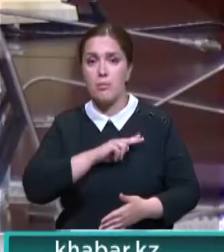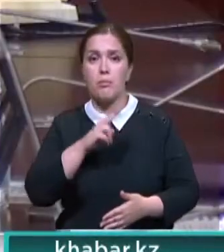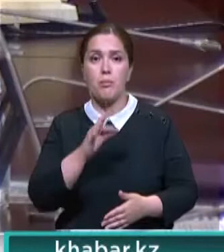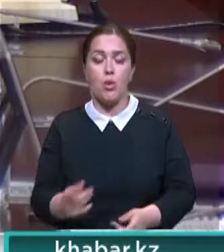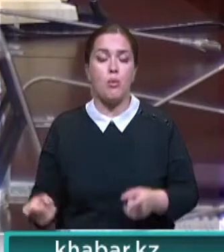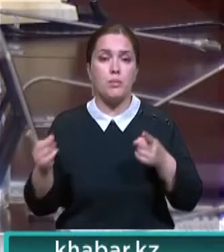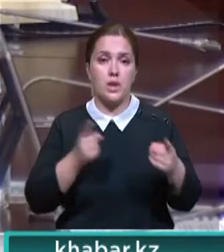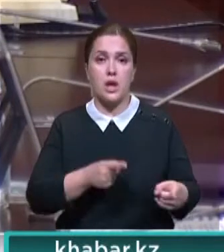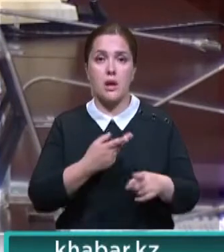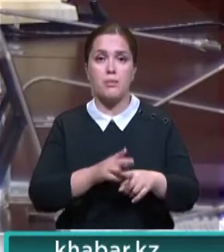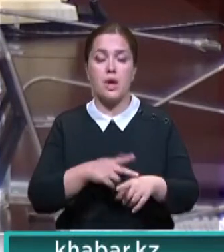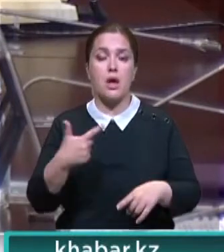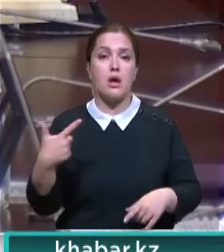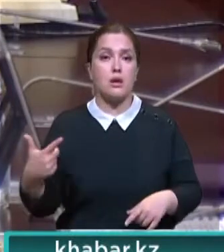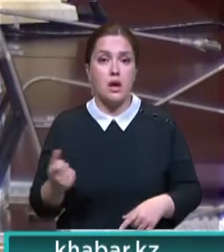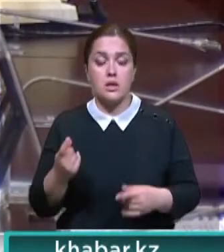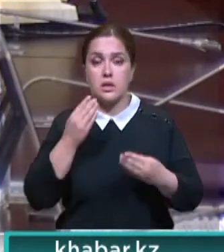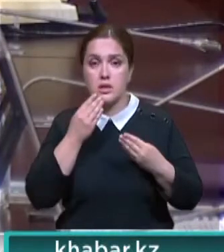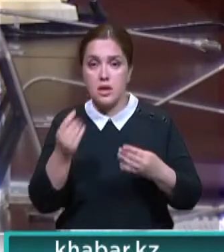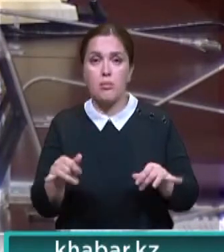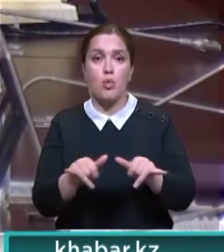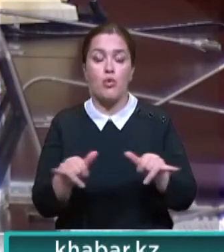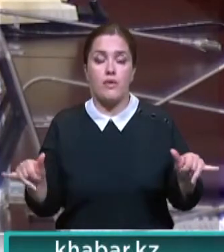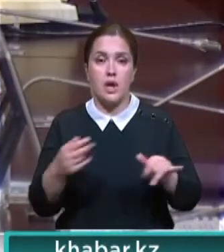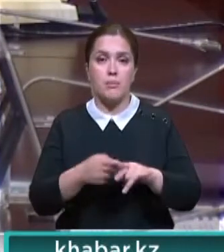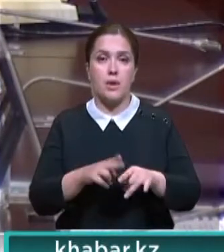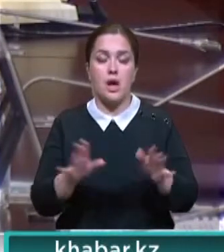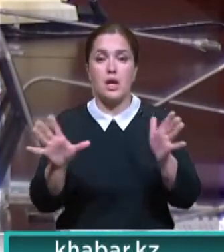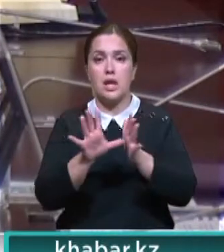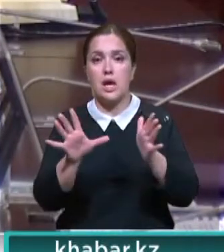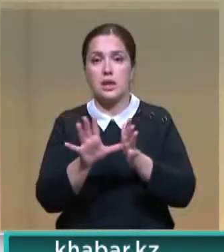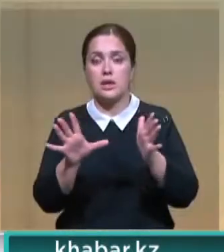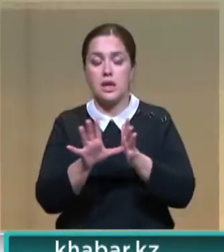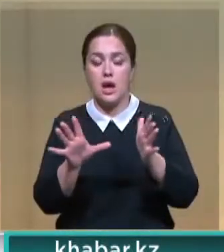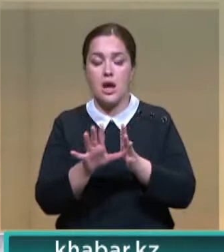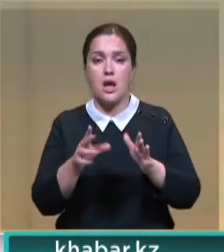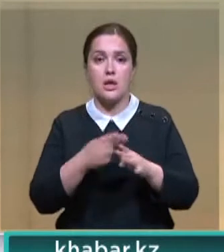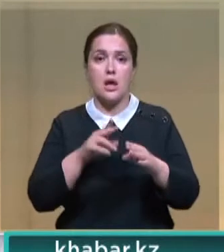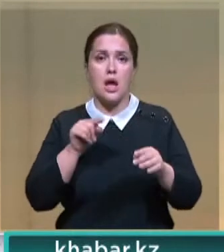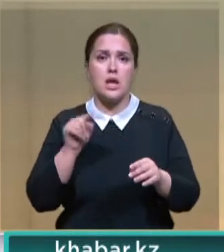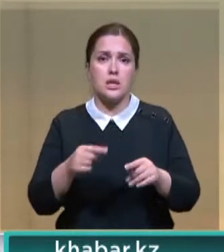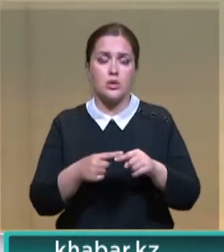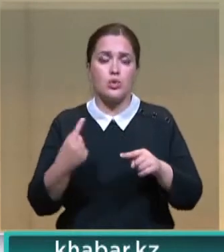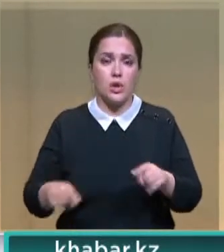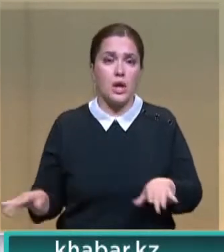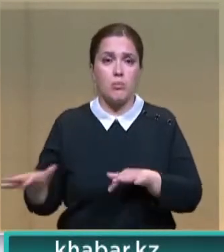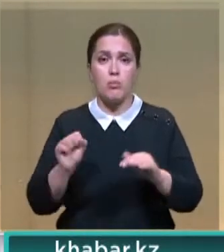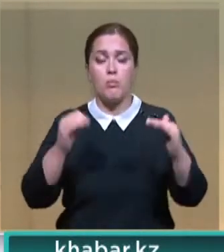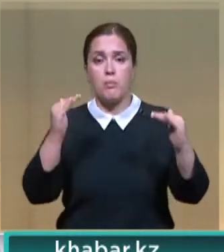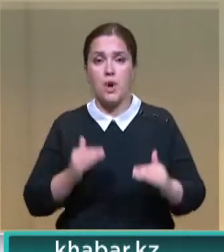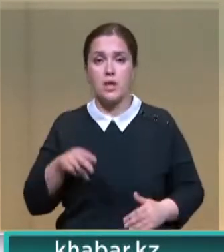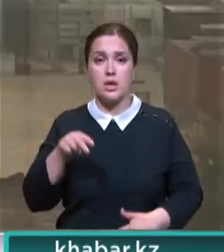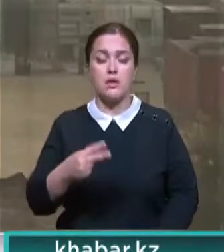общественного транспорта на газ. Стимулируется увеличение количества электротранспорта. Эти и другие меры позволят снизить к